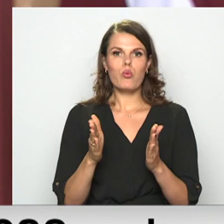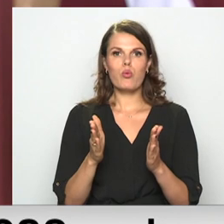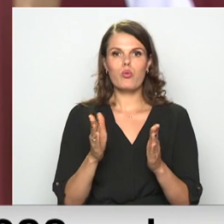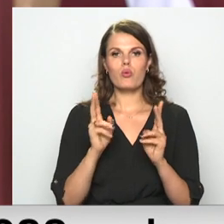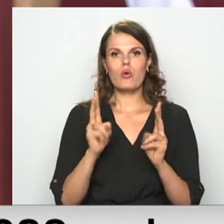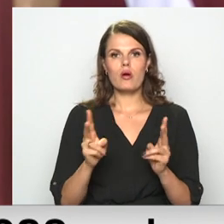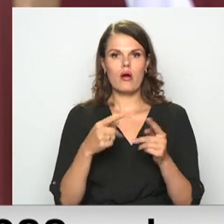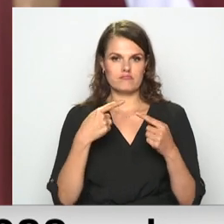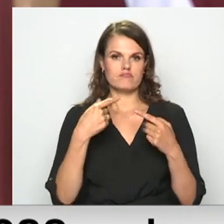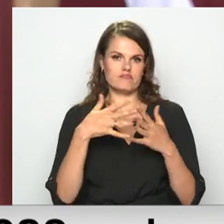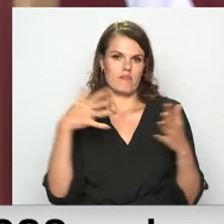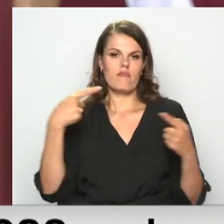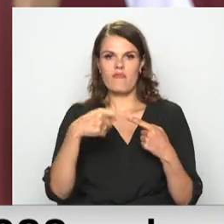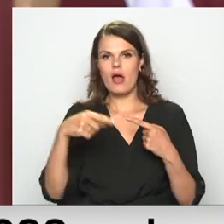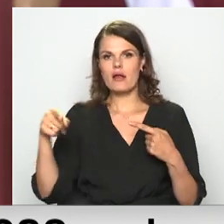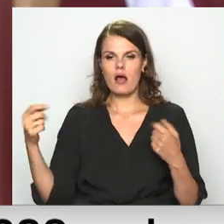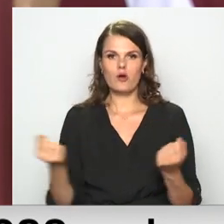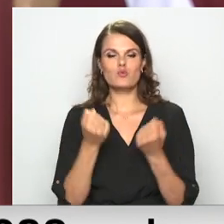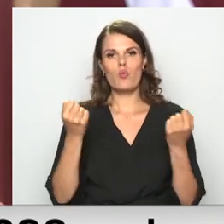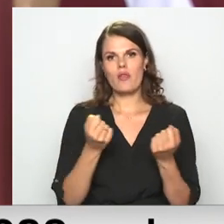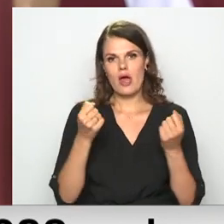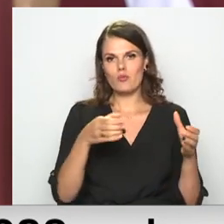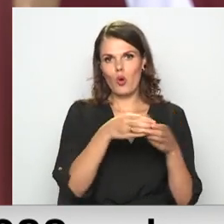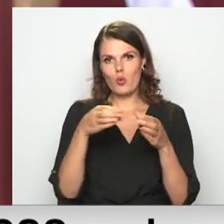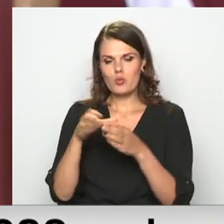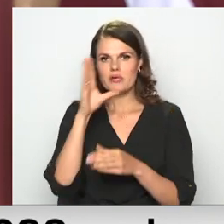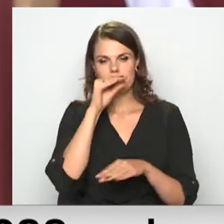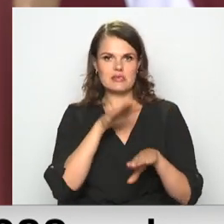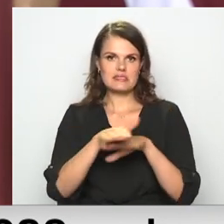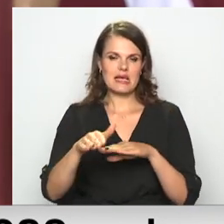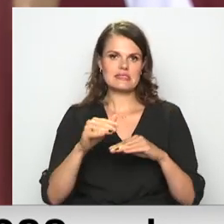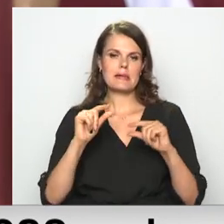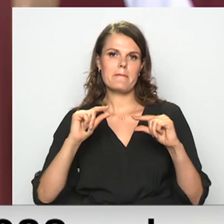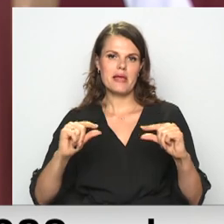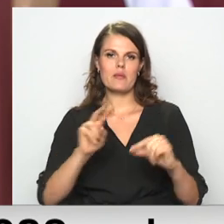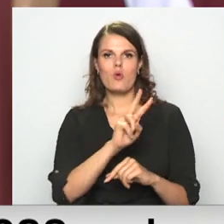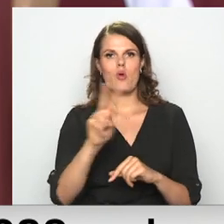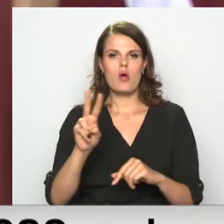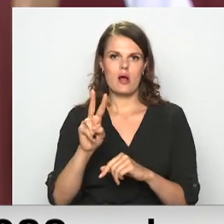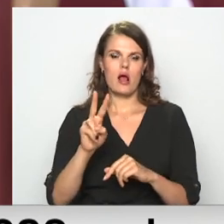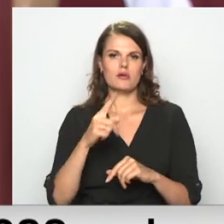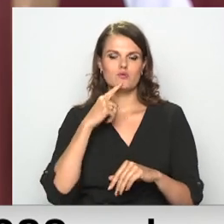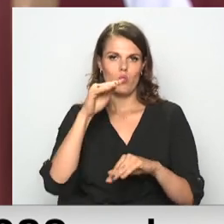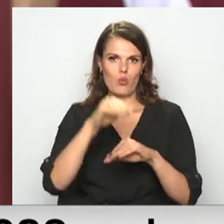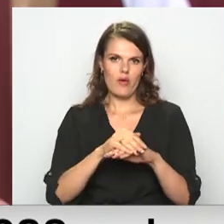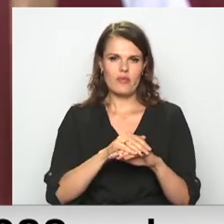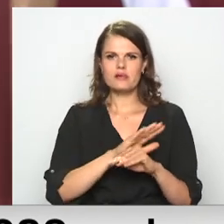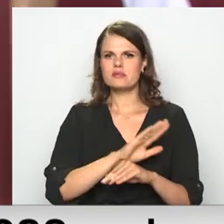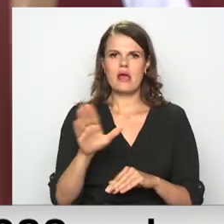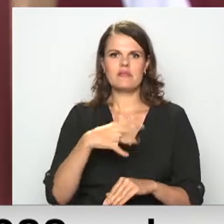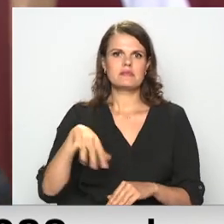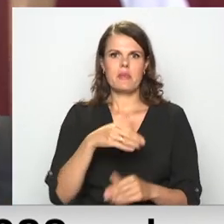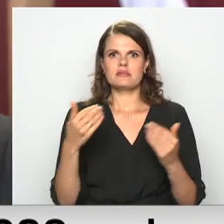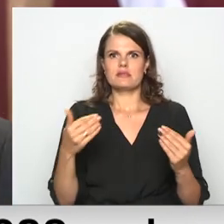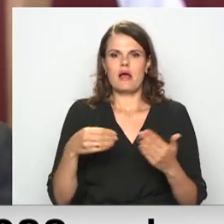vairākās nodarbināto grupās mēs spējam sasniegt minimumu, kas ir noteikts tam koridoram. Mēs nerunājam par to, ka mēs